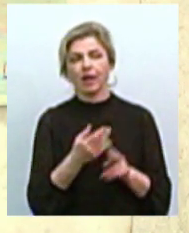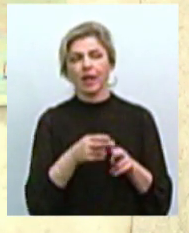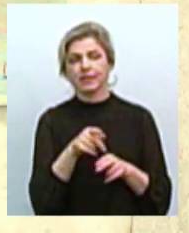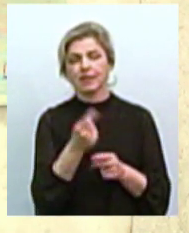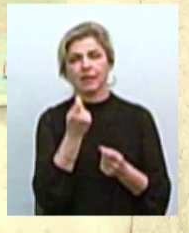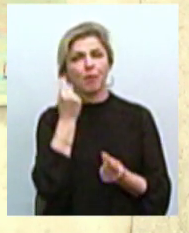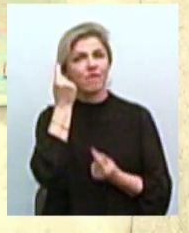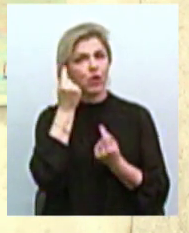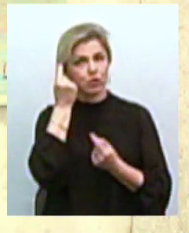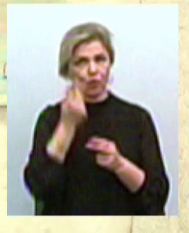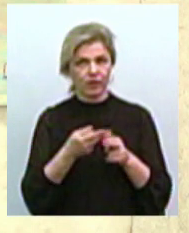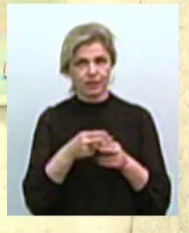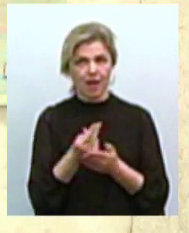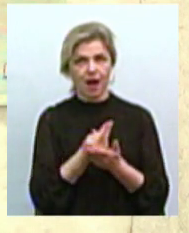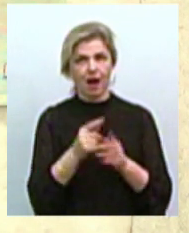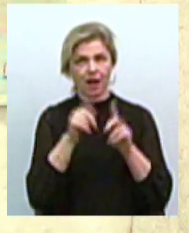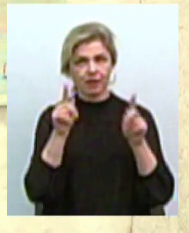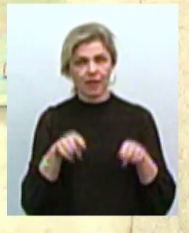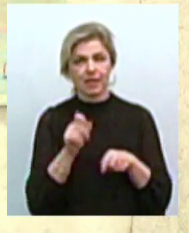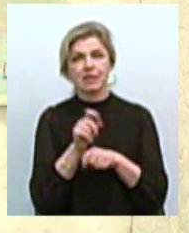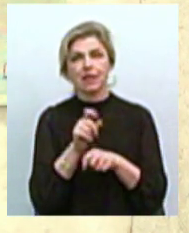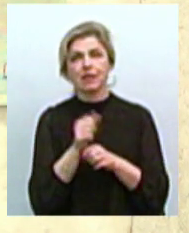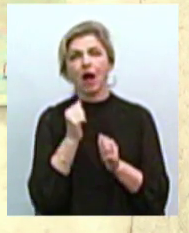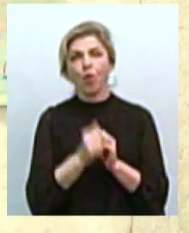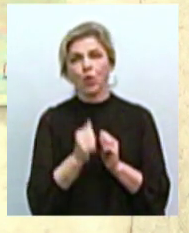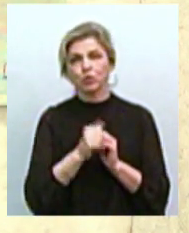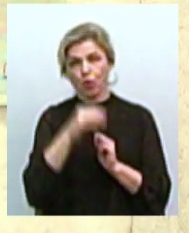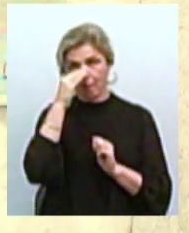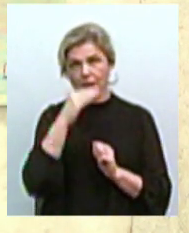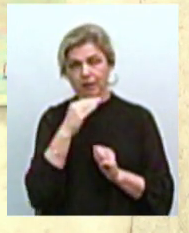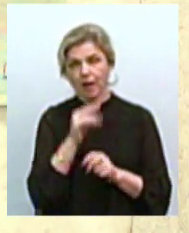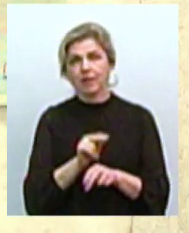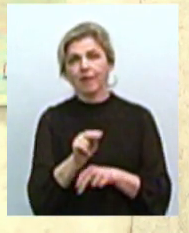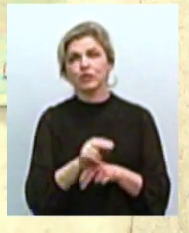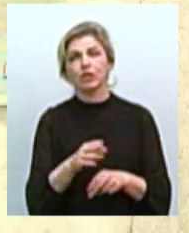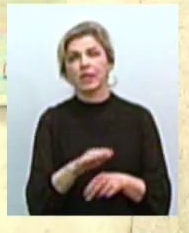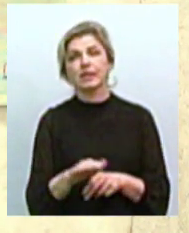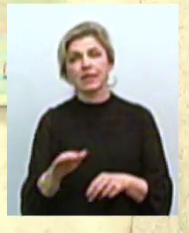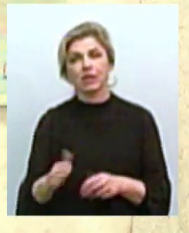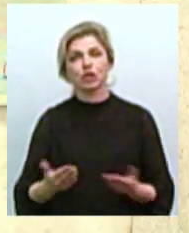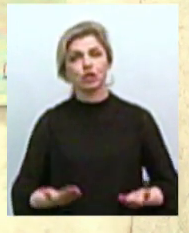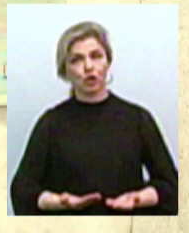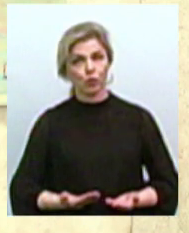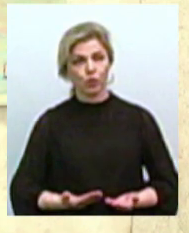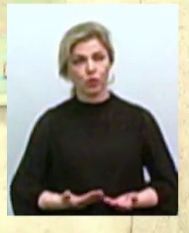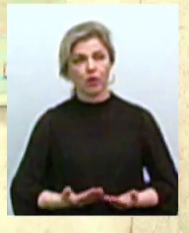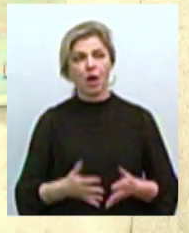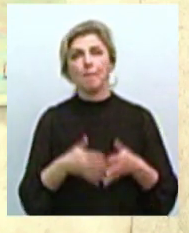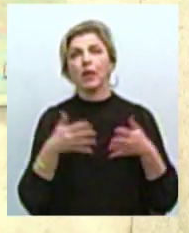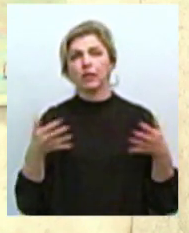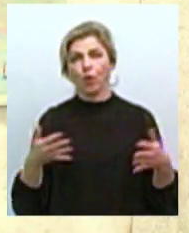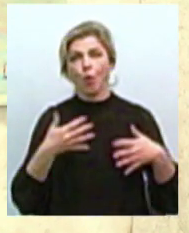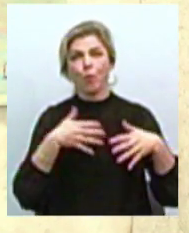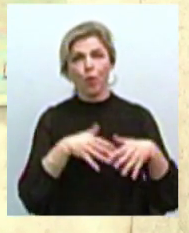філософська, ця картина. Задача кожного батька – навчити дітей життю у великому морі.